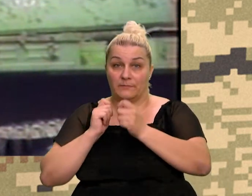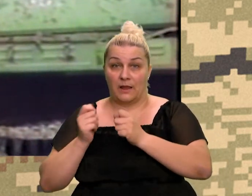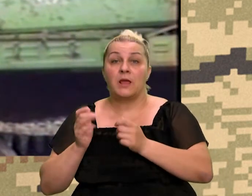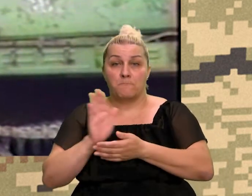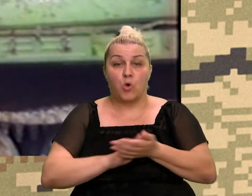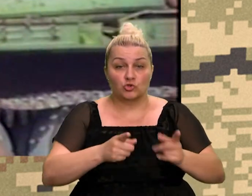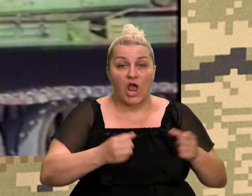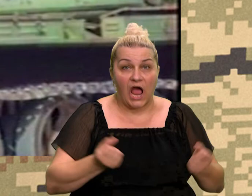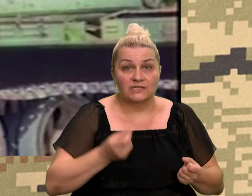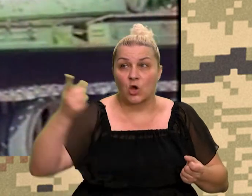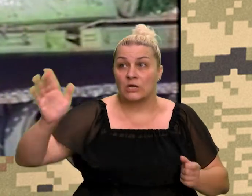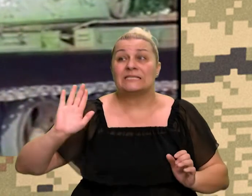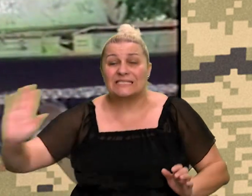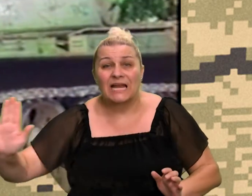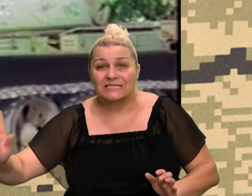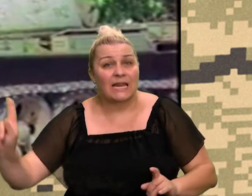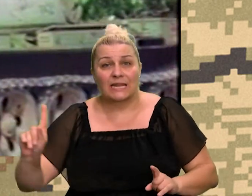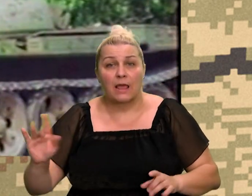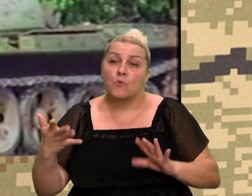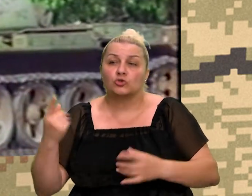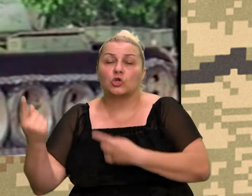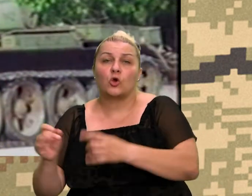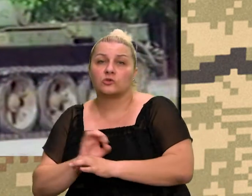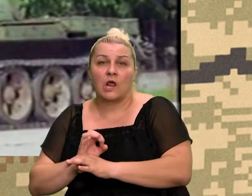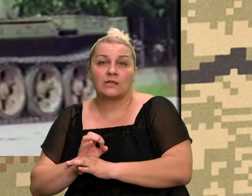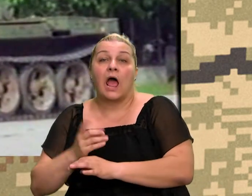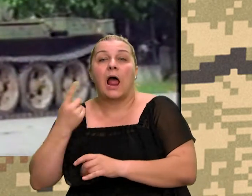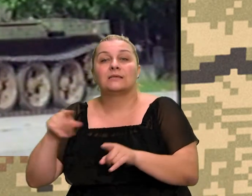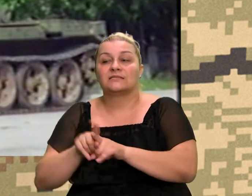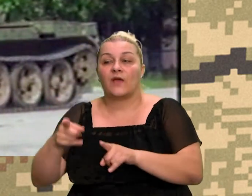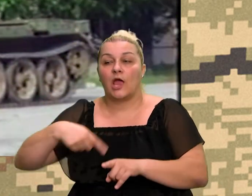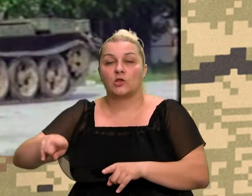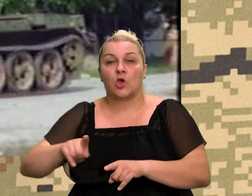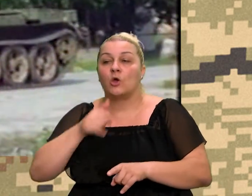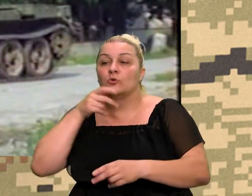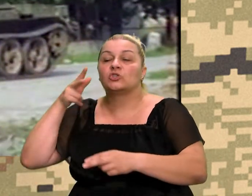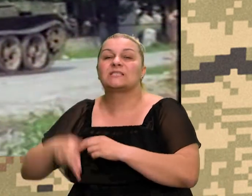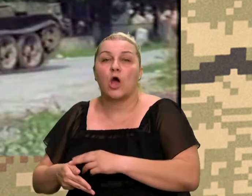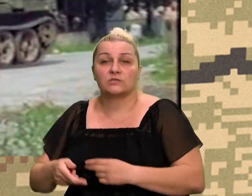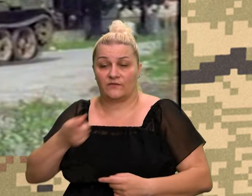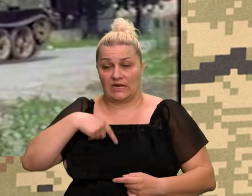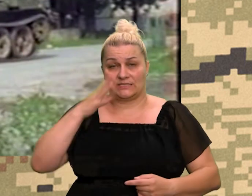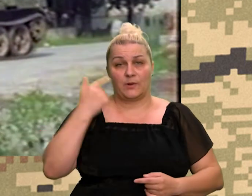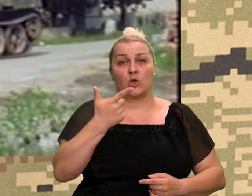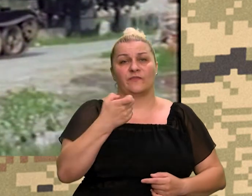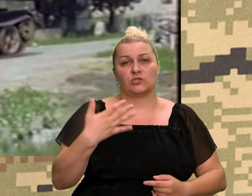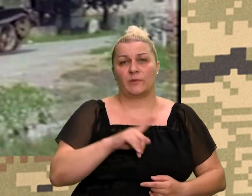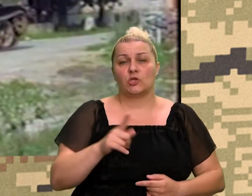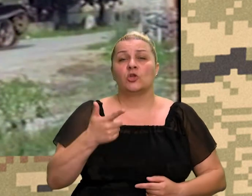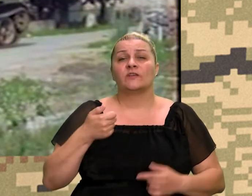međutim, povratka tu nije bilo. Tko je mogao tad zaustaviti vas 250, 260? Nije mogao niko, zato što smo mi